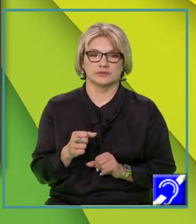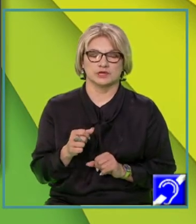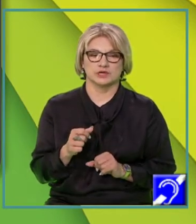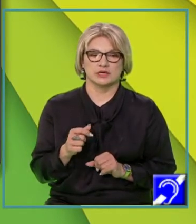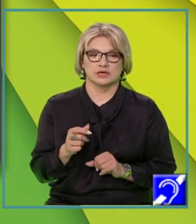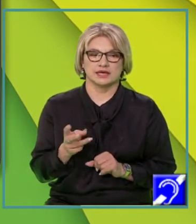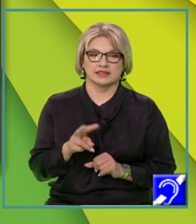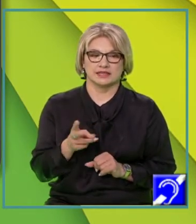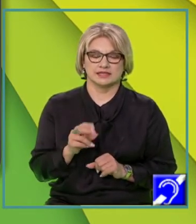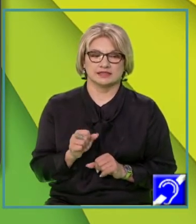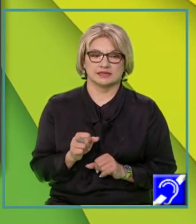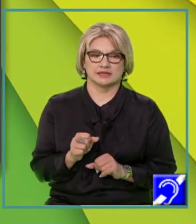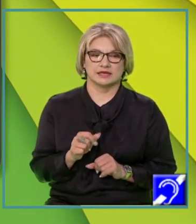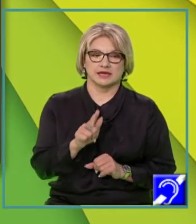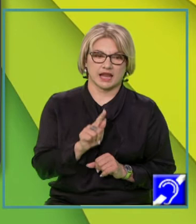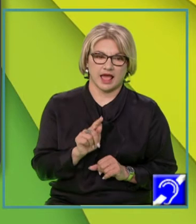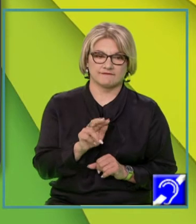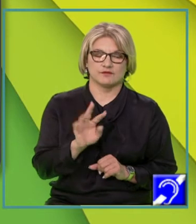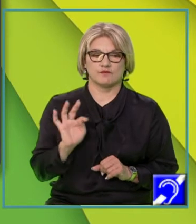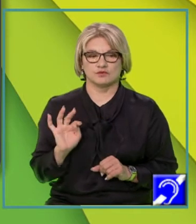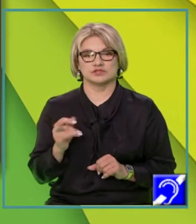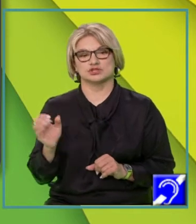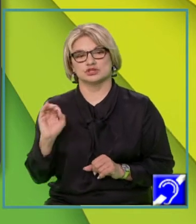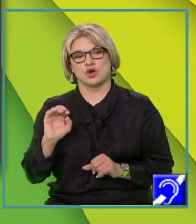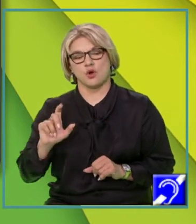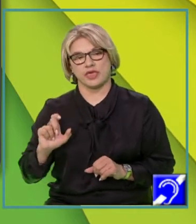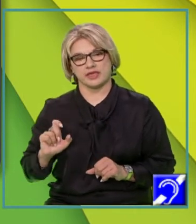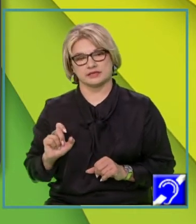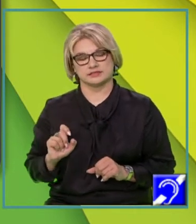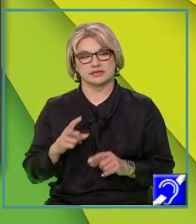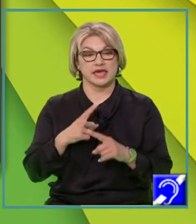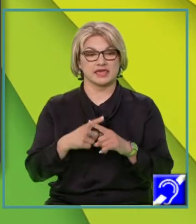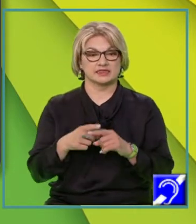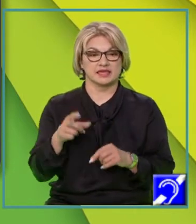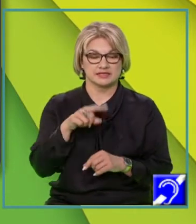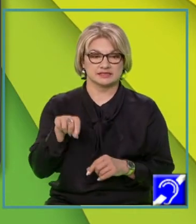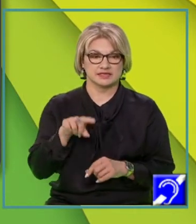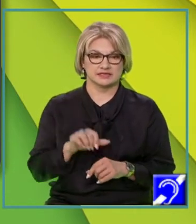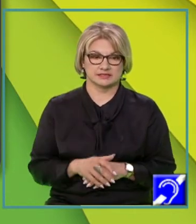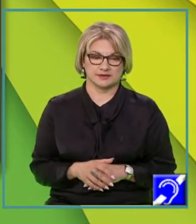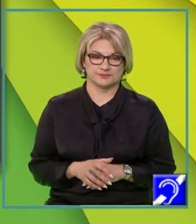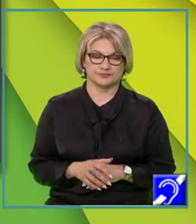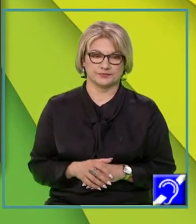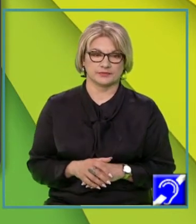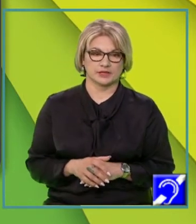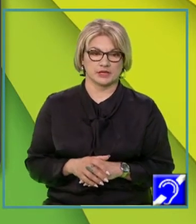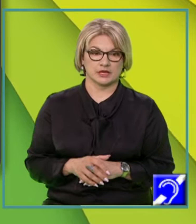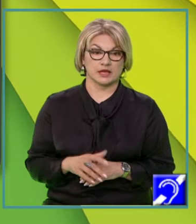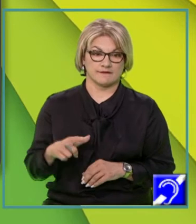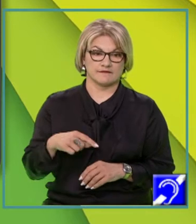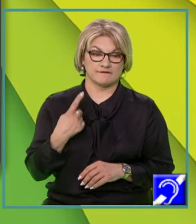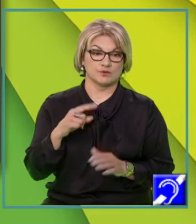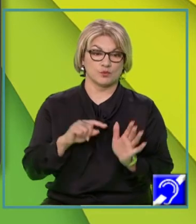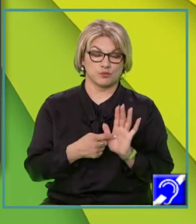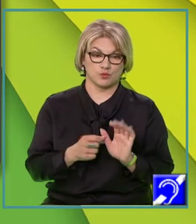dintre graficul funcției și axa OX, adică intersecția graficului cu axa OX. Va fi un